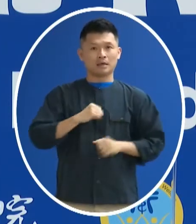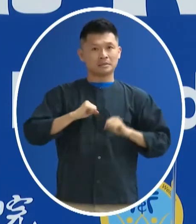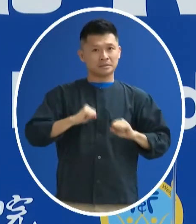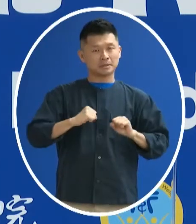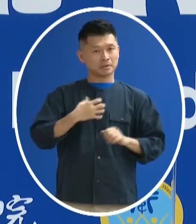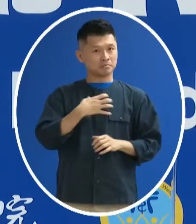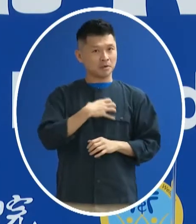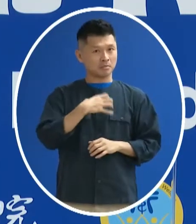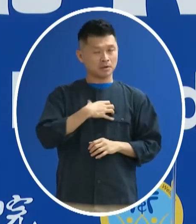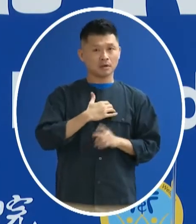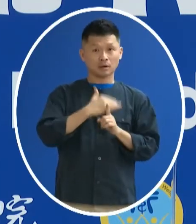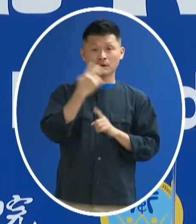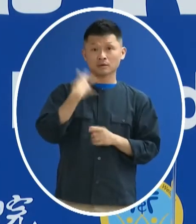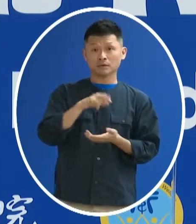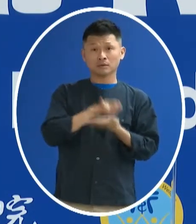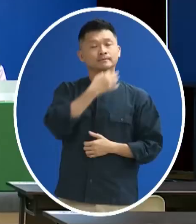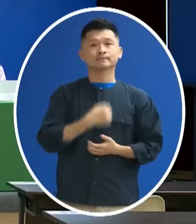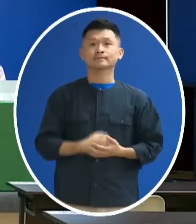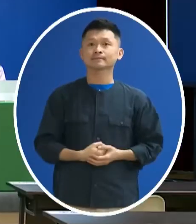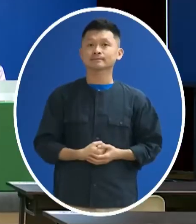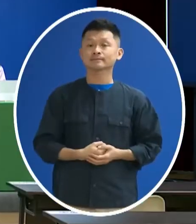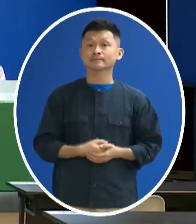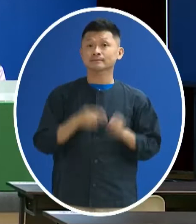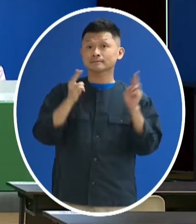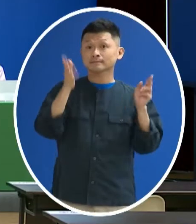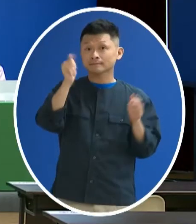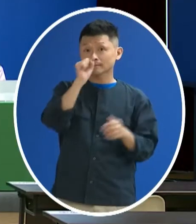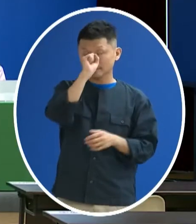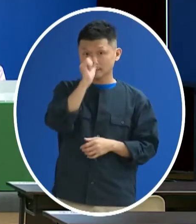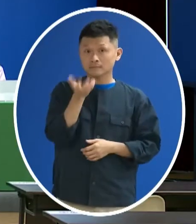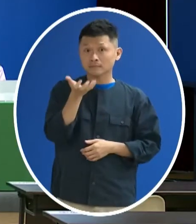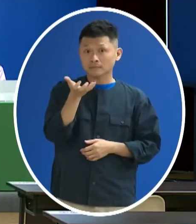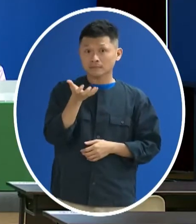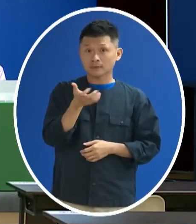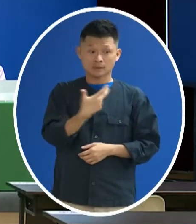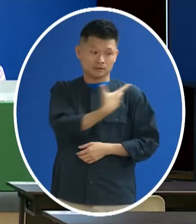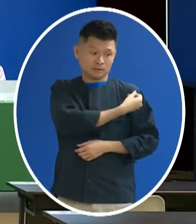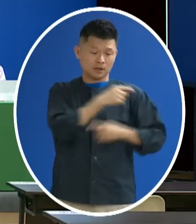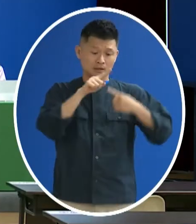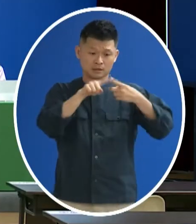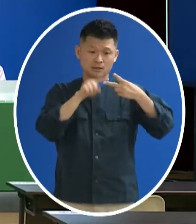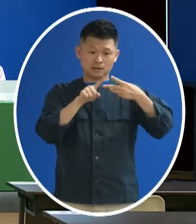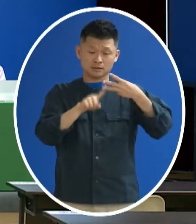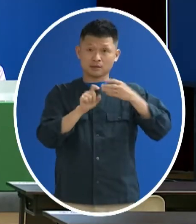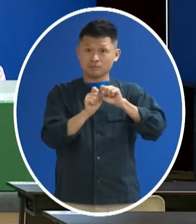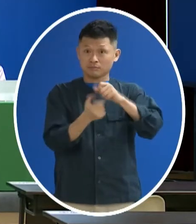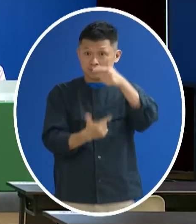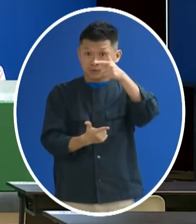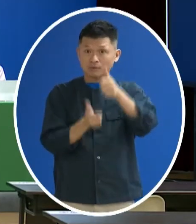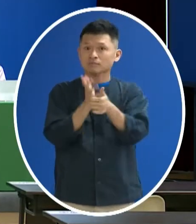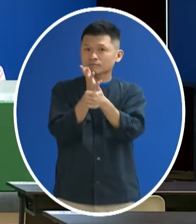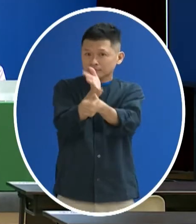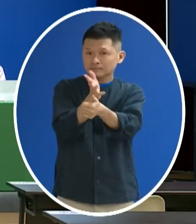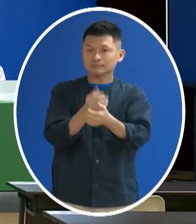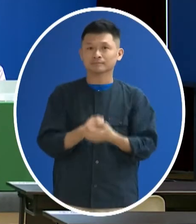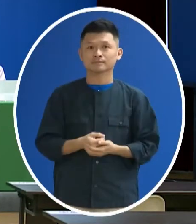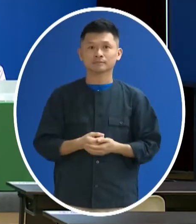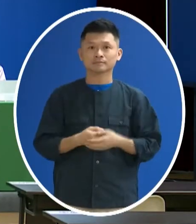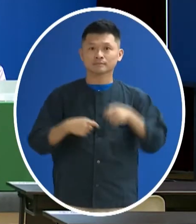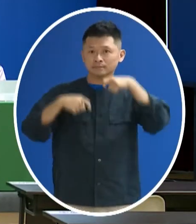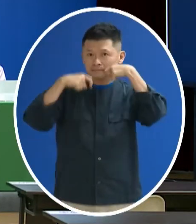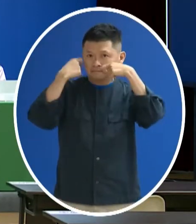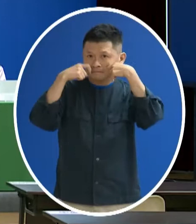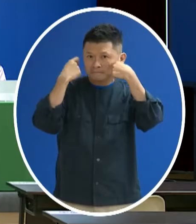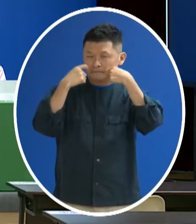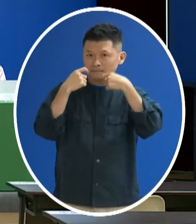加這個出國打疫苗染疫的風險指揮官好 想要就剛剛那個打3劑疫苗的問題再繼續提問 想要瞭解說